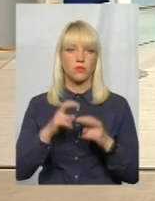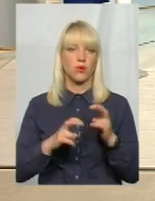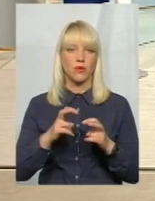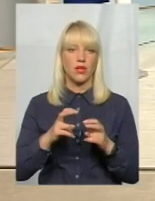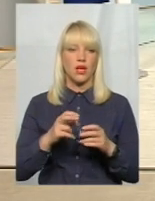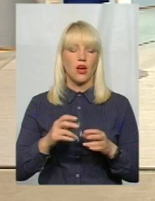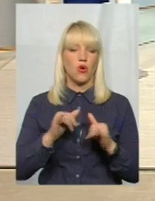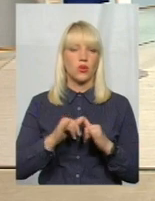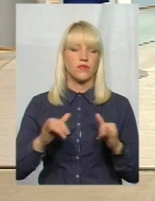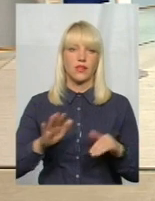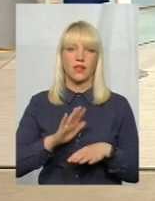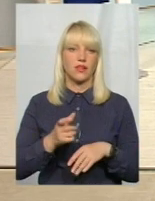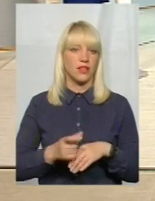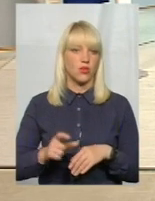не дуже,